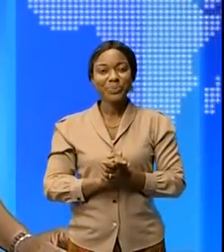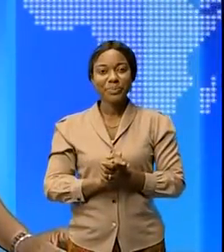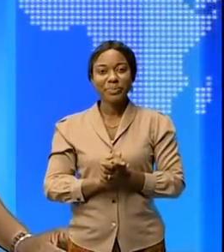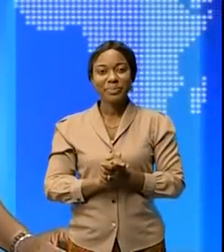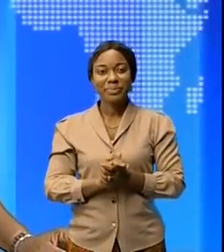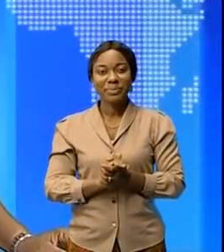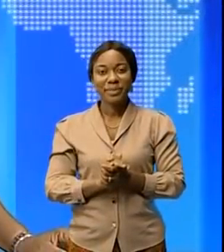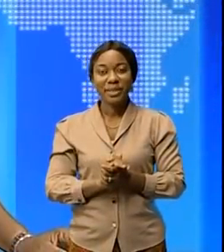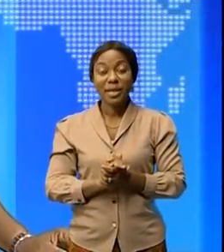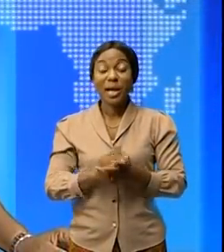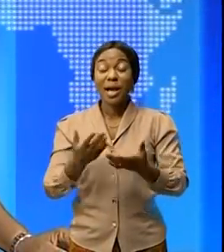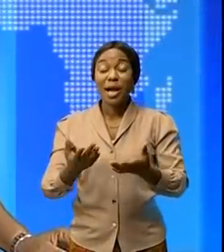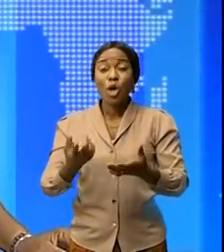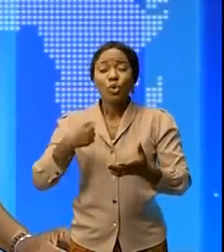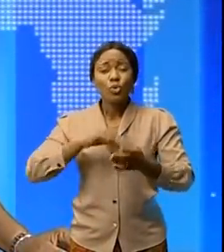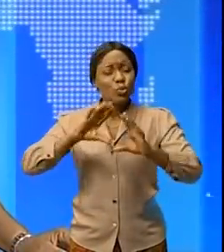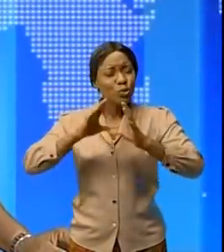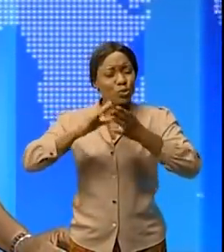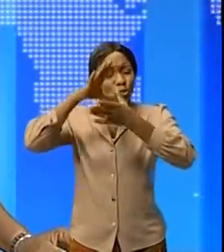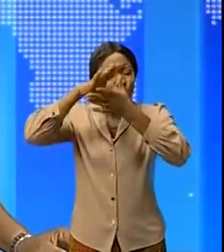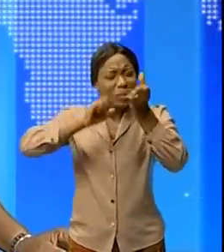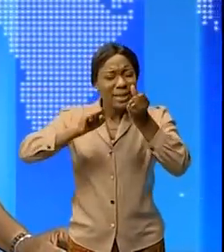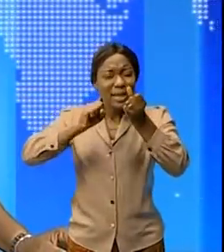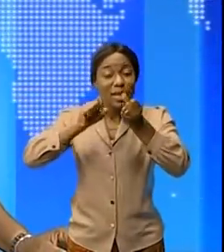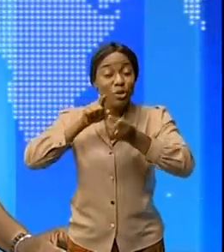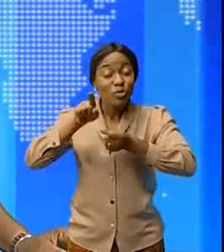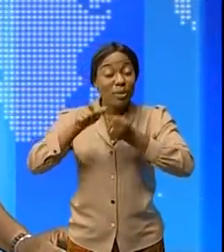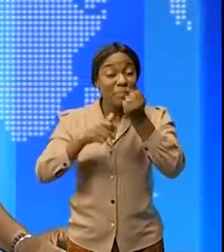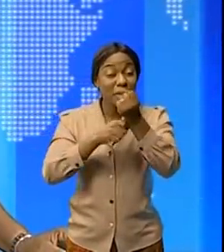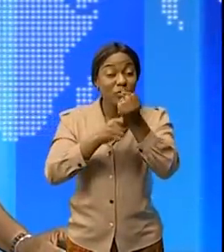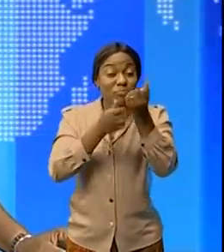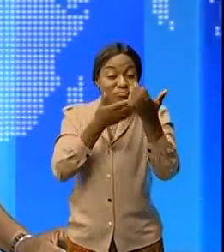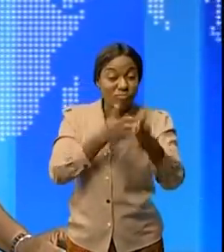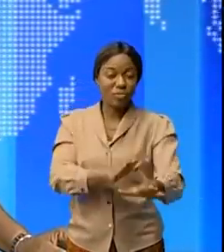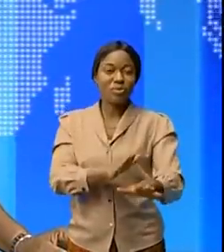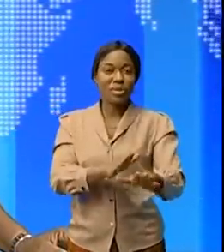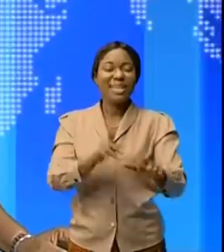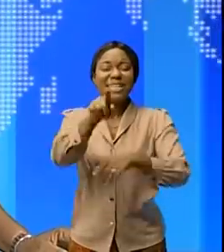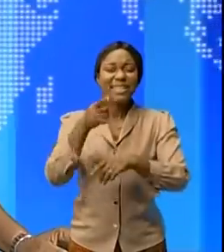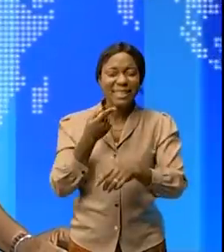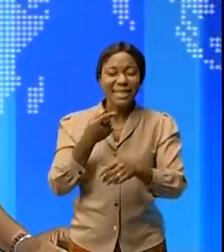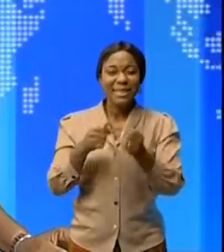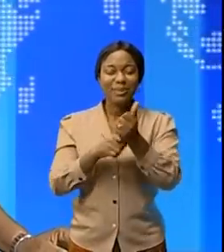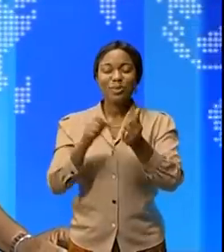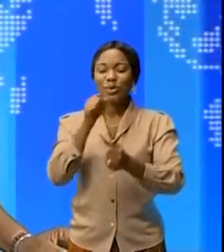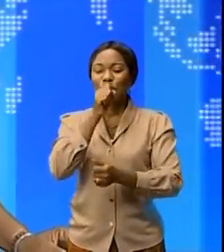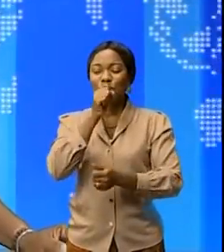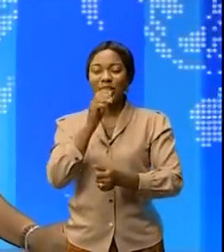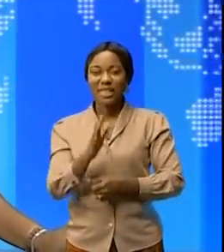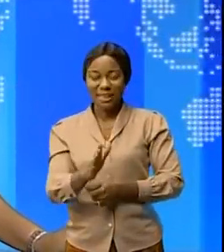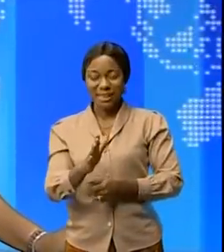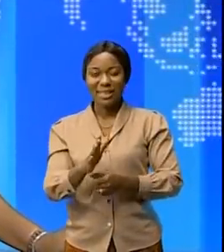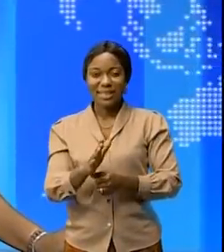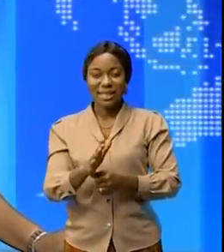on le croyait tous morts il faut dire que ce n'était pas son temps le grand chroniqueur Manda Chebois de la